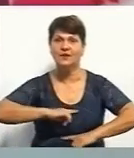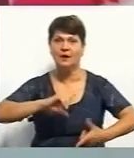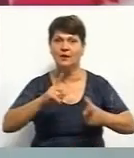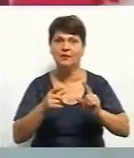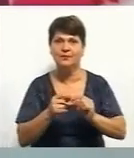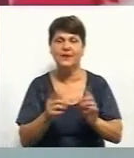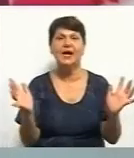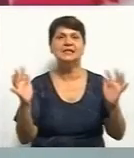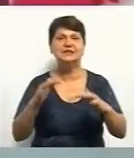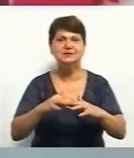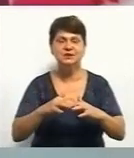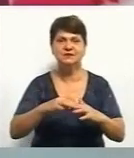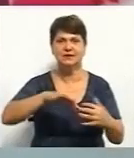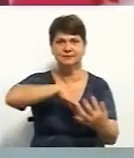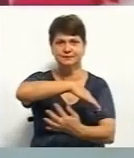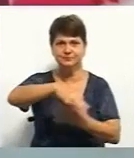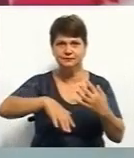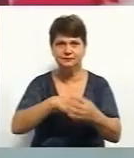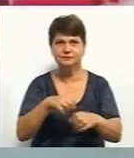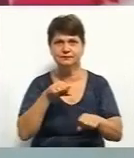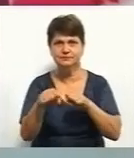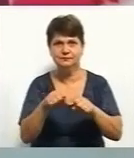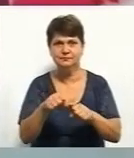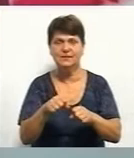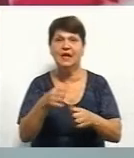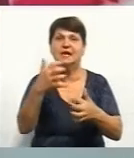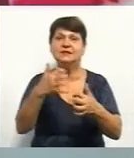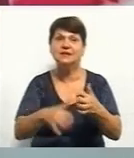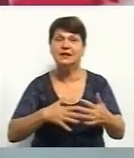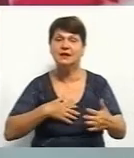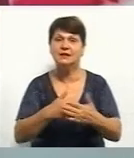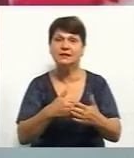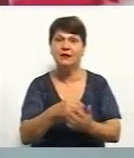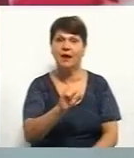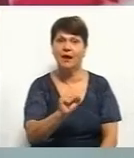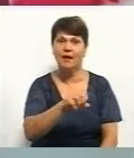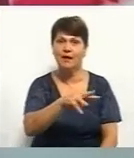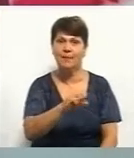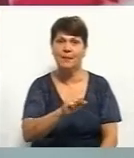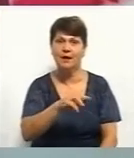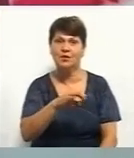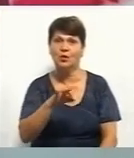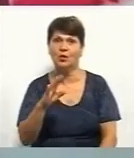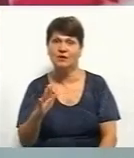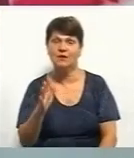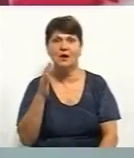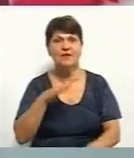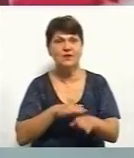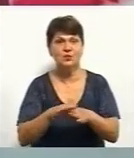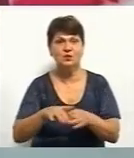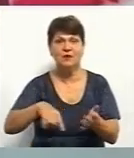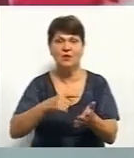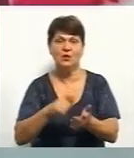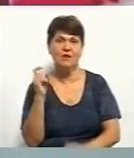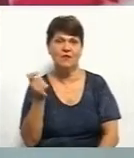змішаних бойових мистецтв серед аматорів, що відбудеться 23 серпня у Харкові. Перемога у двобої дозволить Олександру